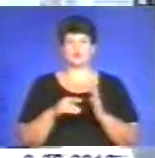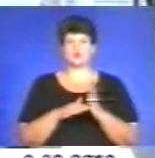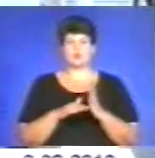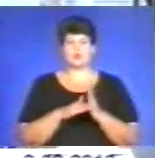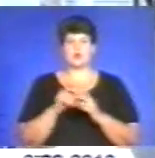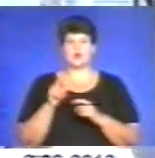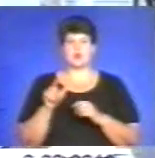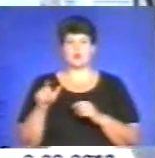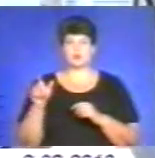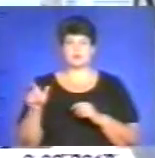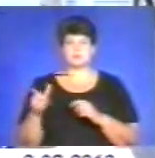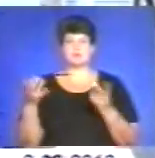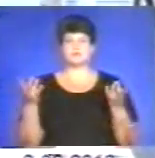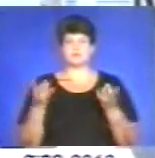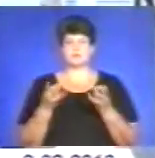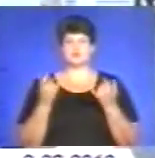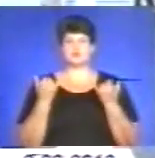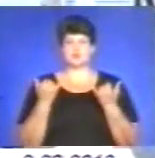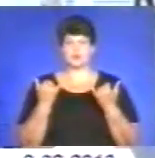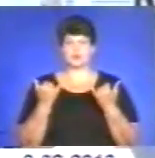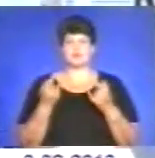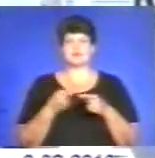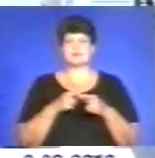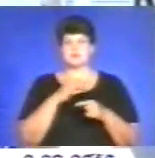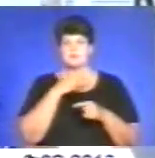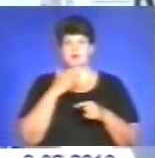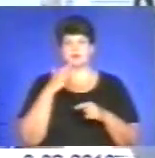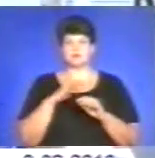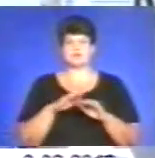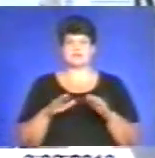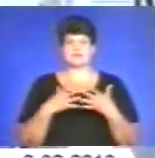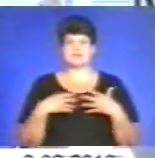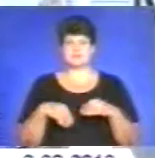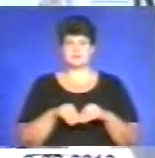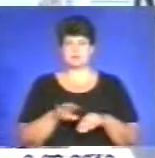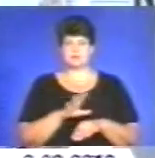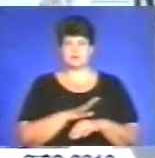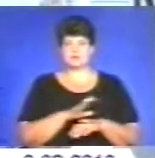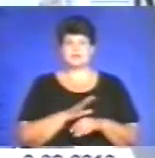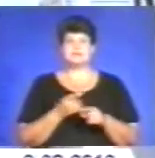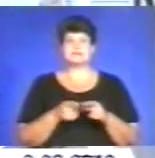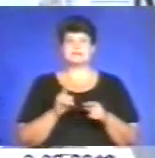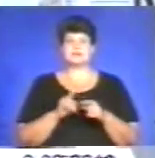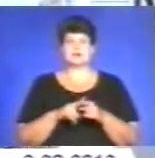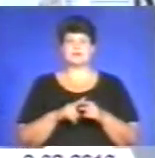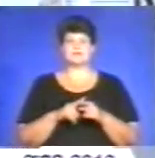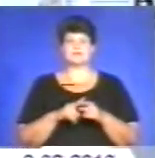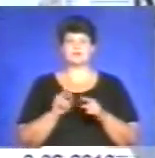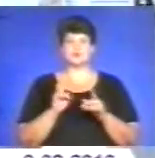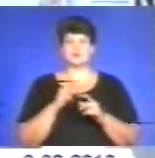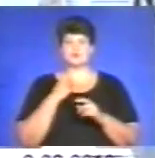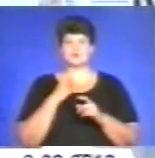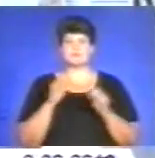людям, яким потрібно сьогодні. Це багатодітні, як правило, сім'ї. Це сім'ї, які, скажімо, сьогодні мінімальна